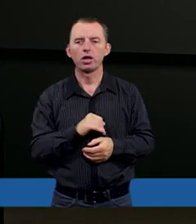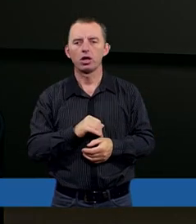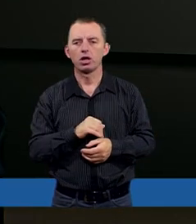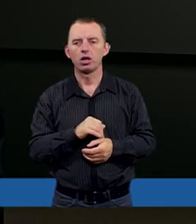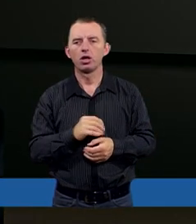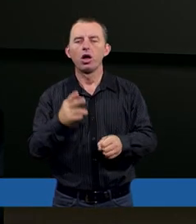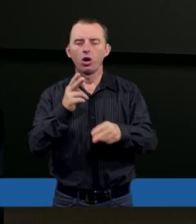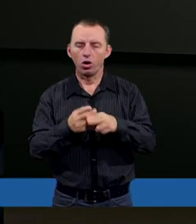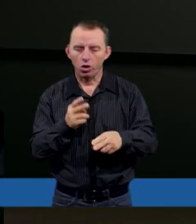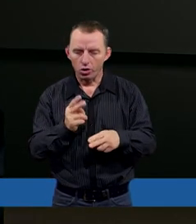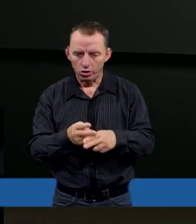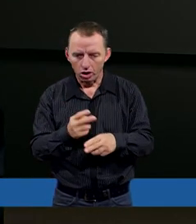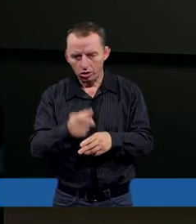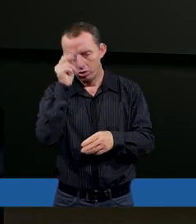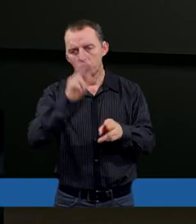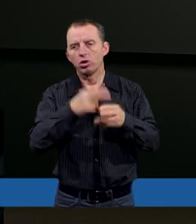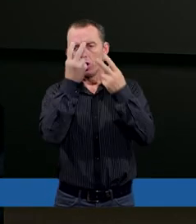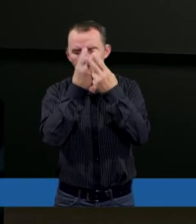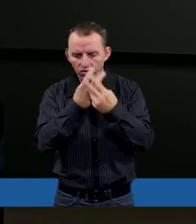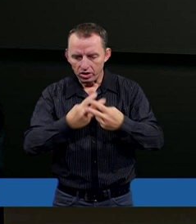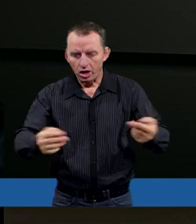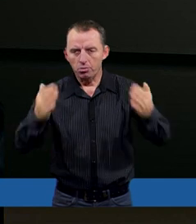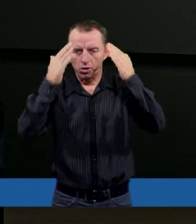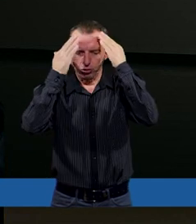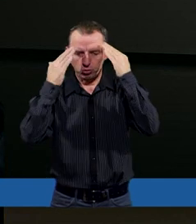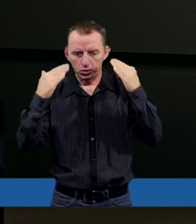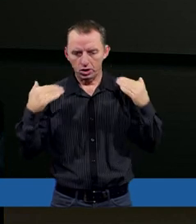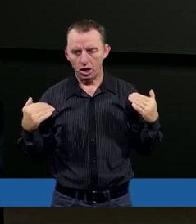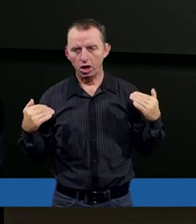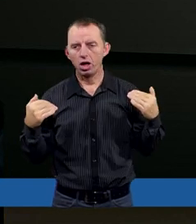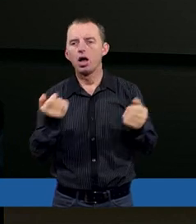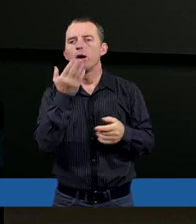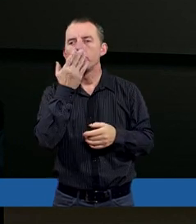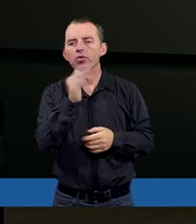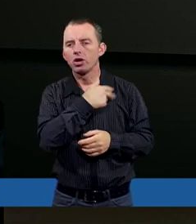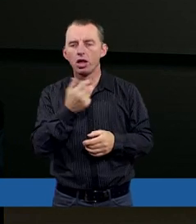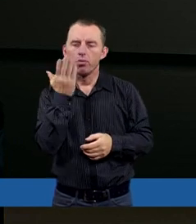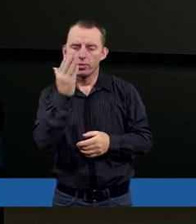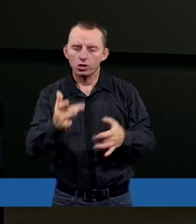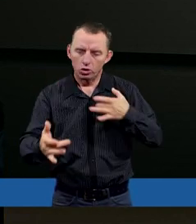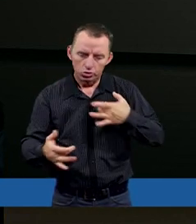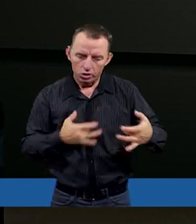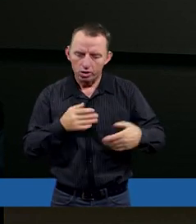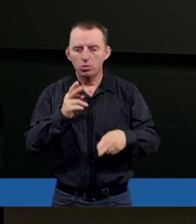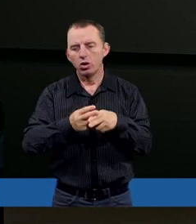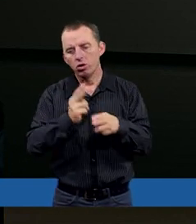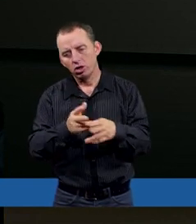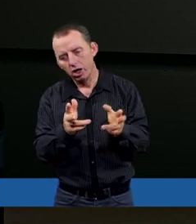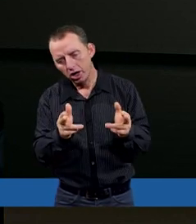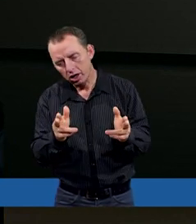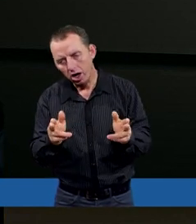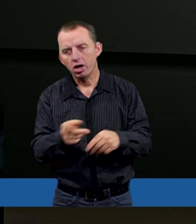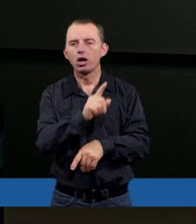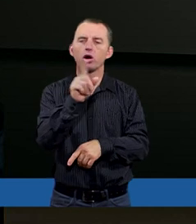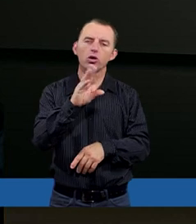chorego człowieka, którego my dzisiaj odwiedzamy w szpitalu, i mówi nam, że bardzo cierpi, że choruje na raka, że